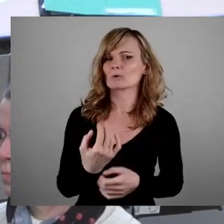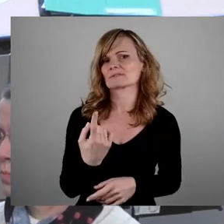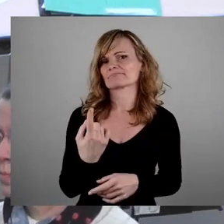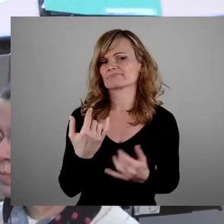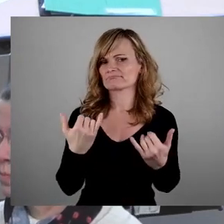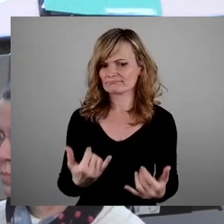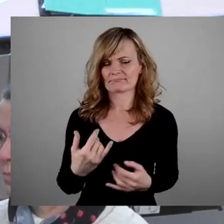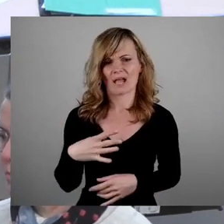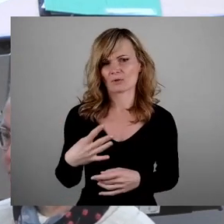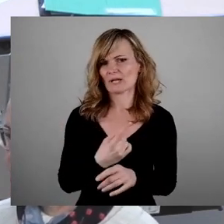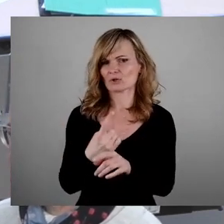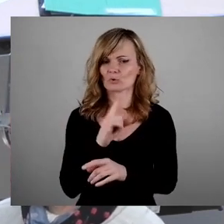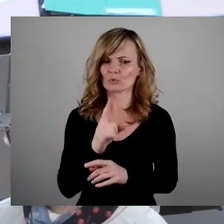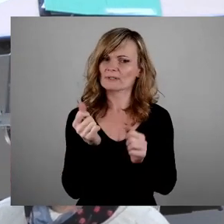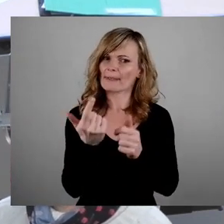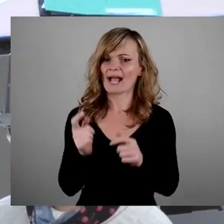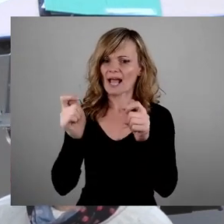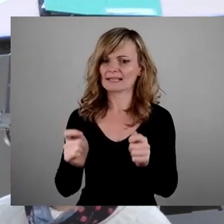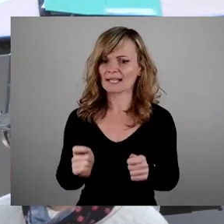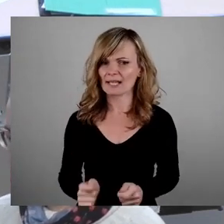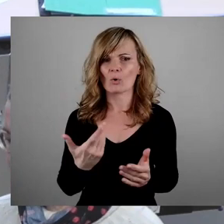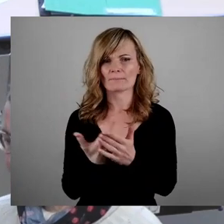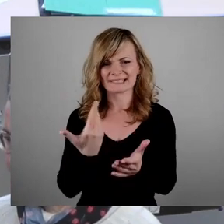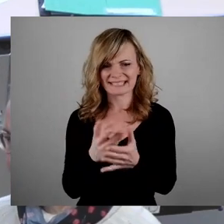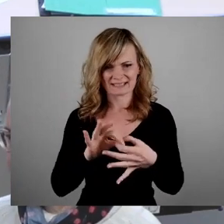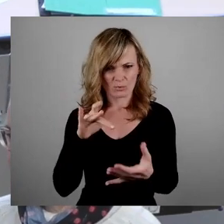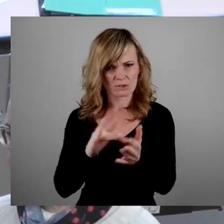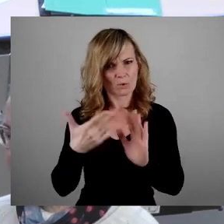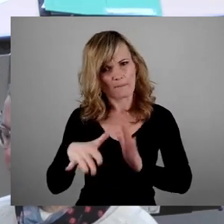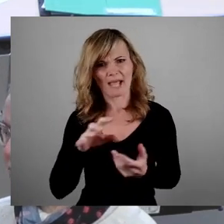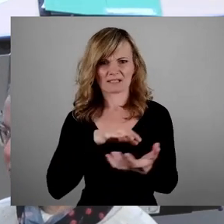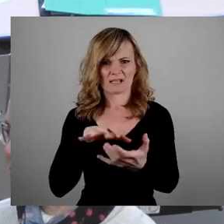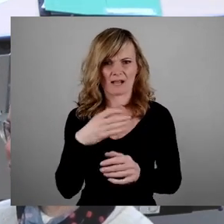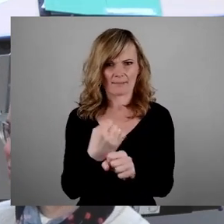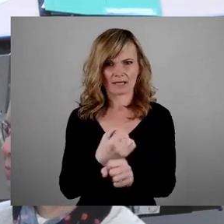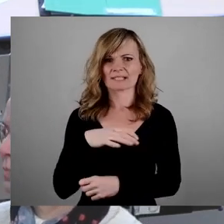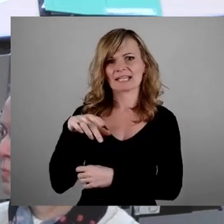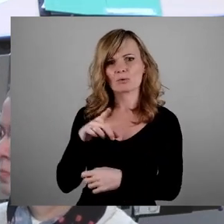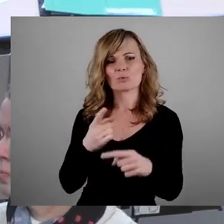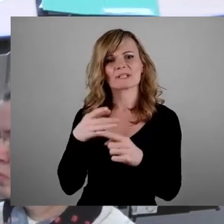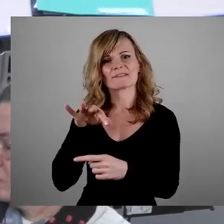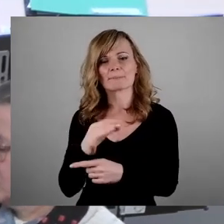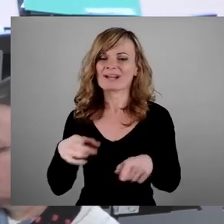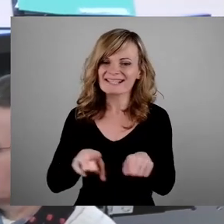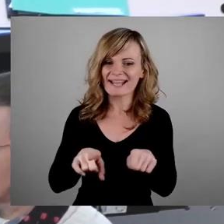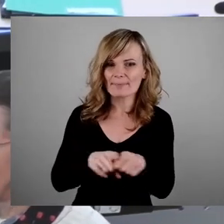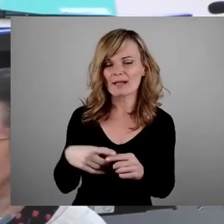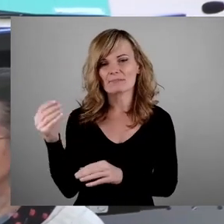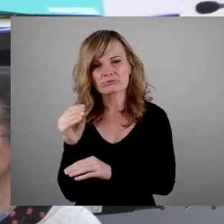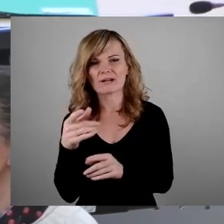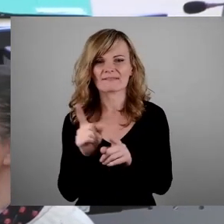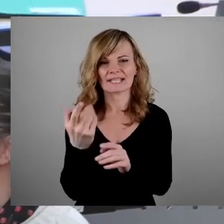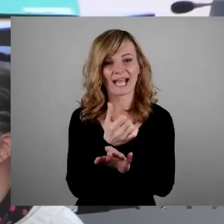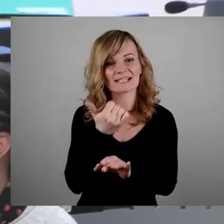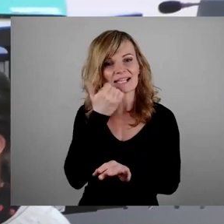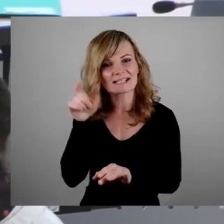Anträge, um eine Causa noch skandalträchtiger zu machen. CDU und FDP blasen hier in das gleiche Rohr wie Rechtsextreme, um